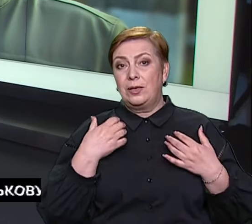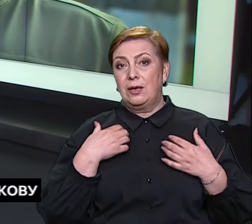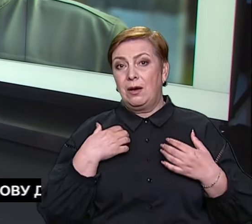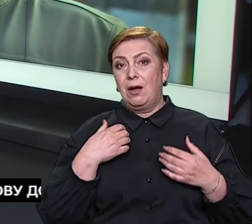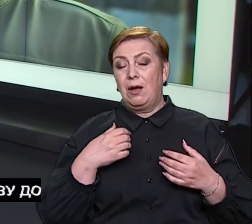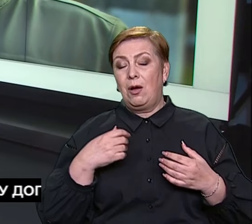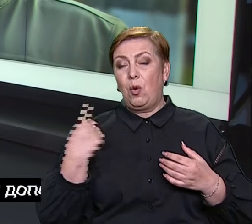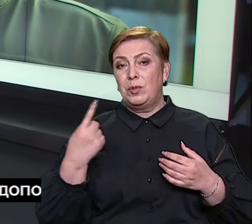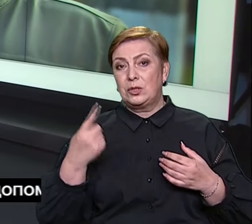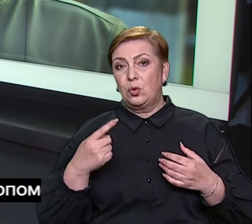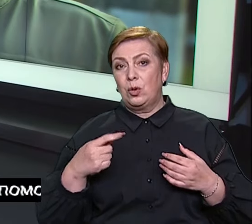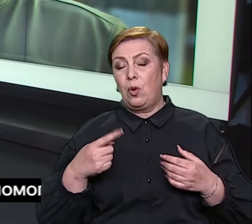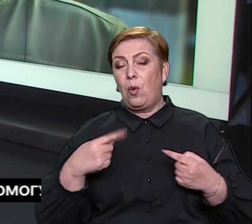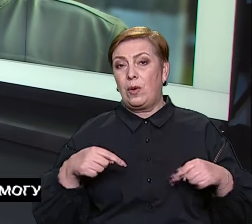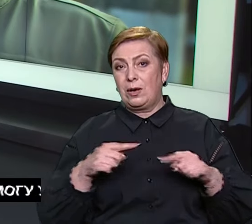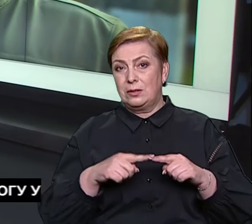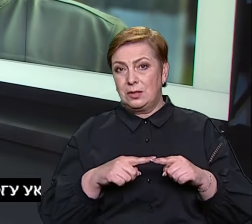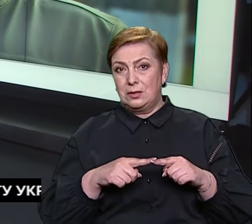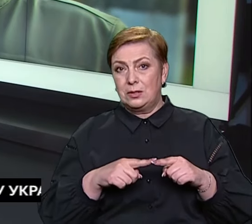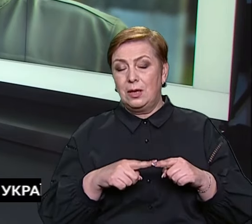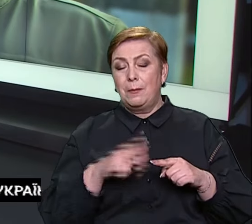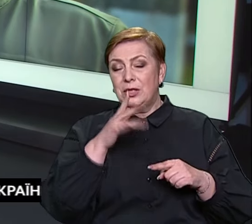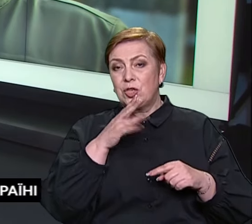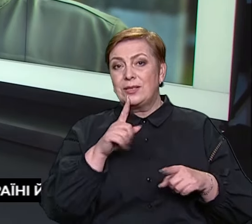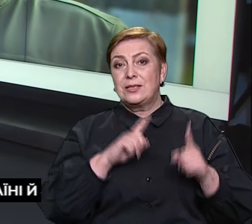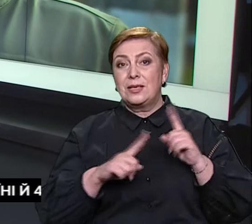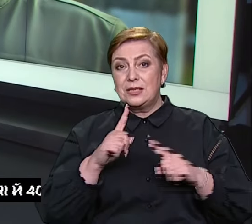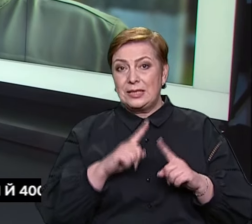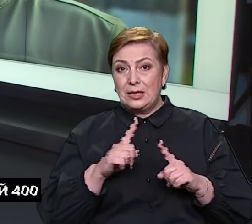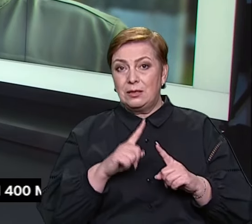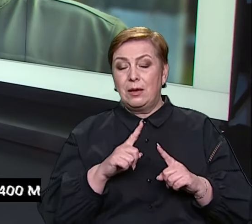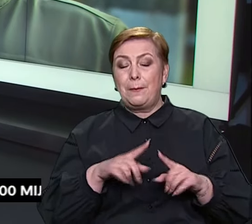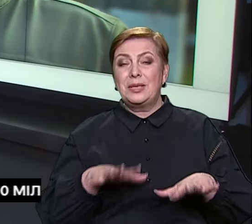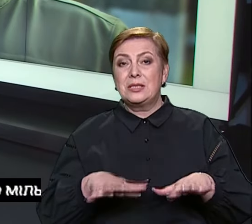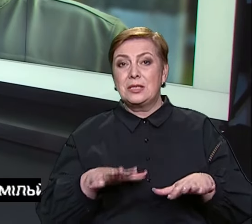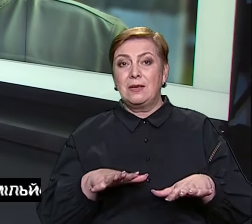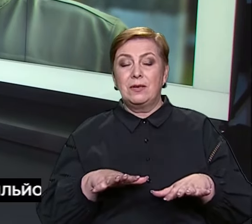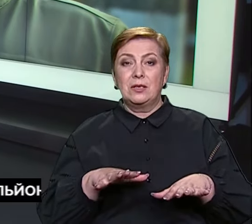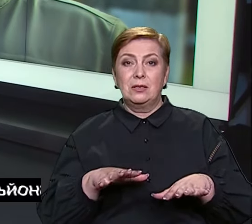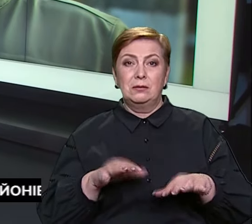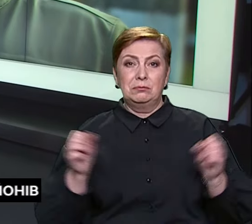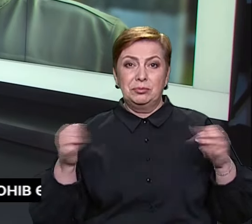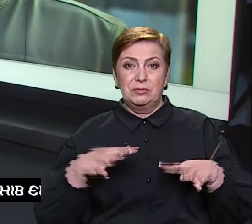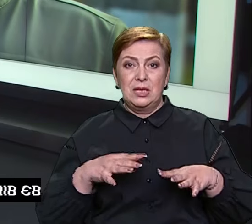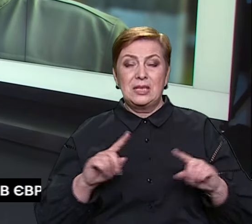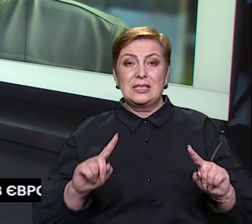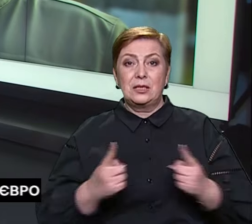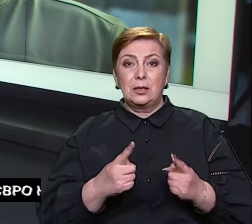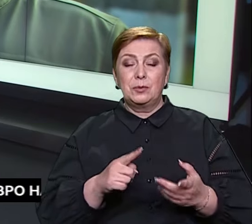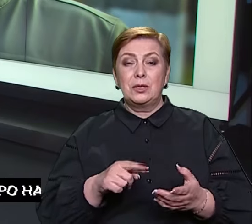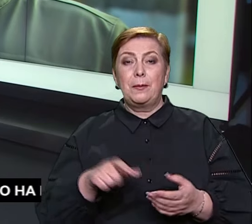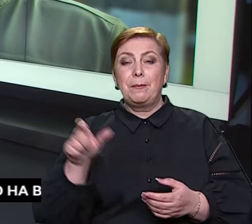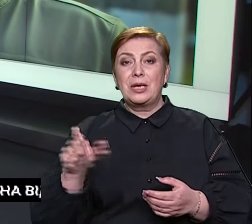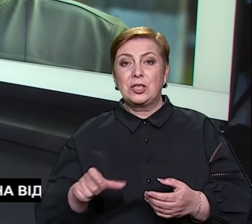Служби безпеки України Василь Малюк під час засідання Конгресу місцевих та регіональних влад. За його словами, затримано мешканця Херсону, який